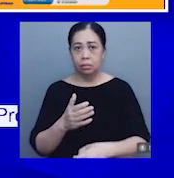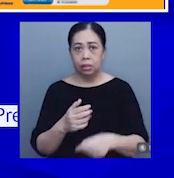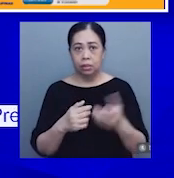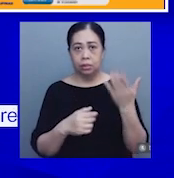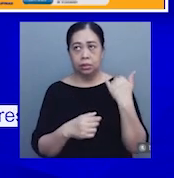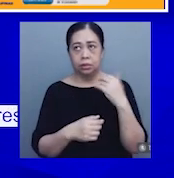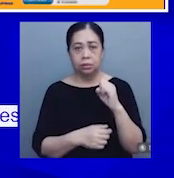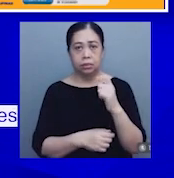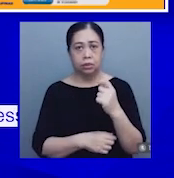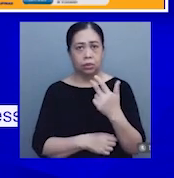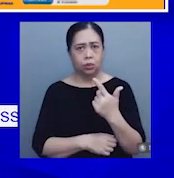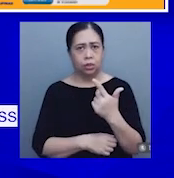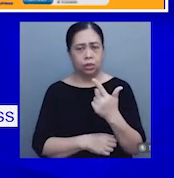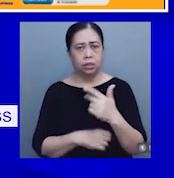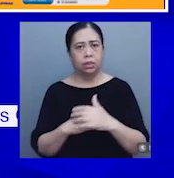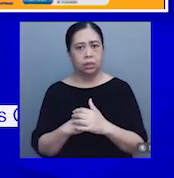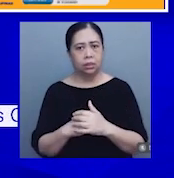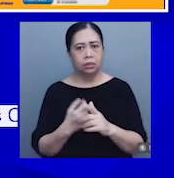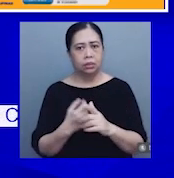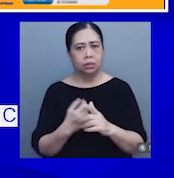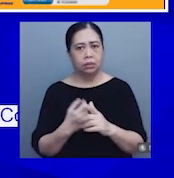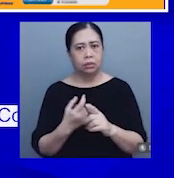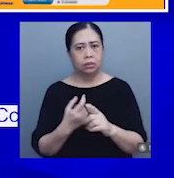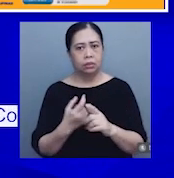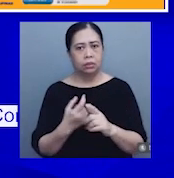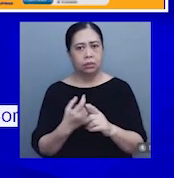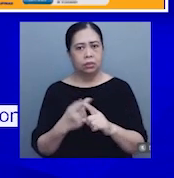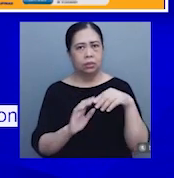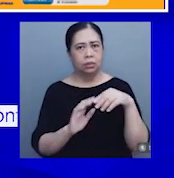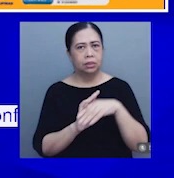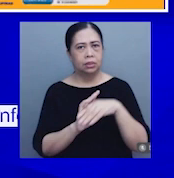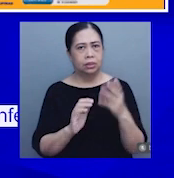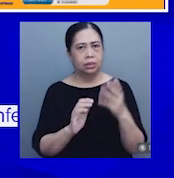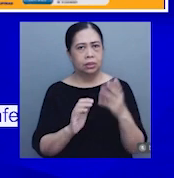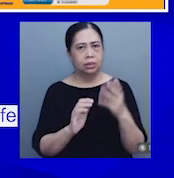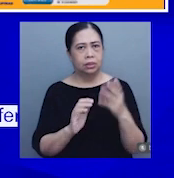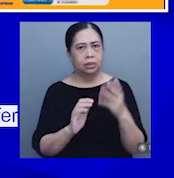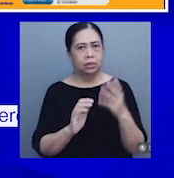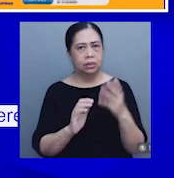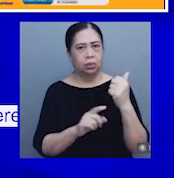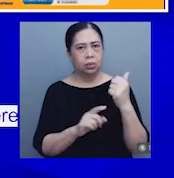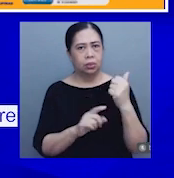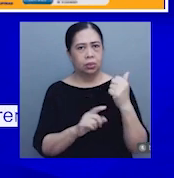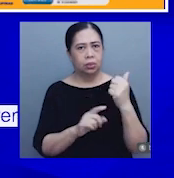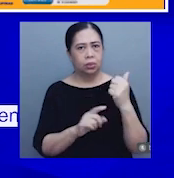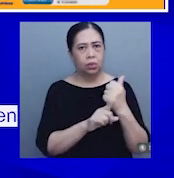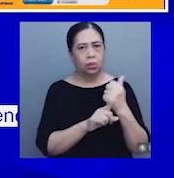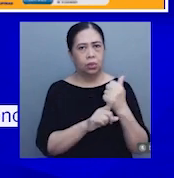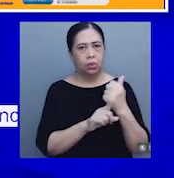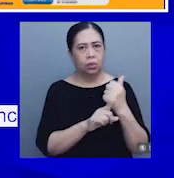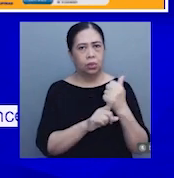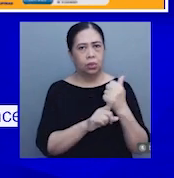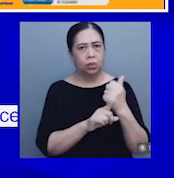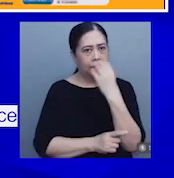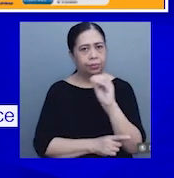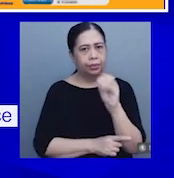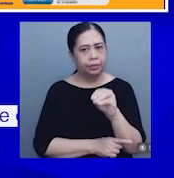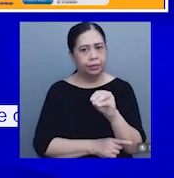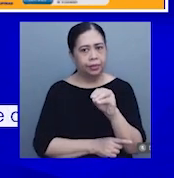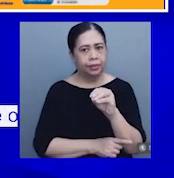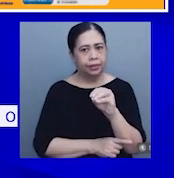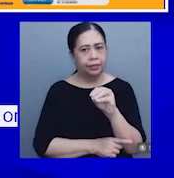September 2023. mula sa pagbagsak ng presyo ng Agusto 2023, ang mais na may 1.4% inflation